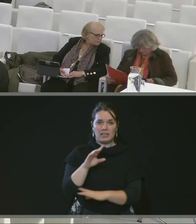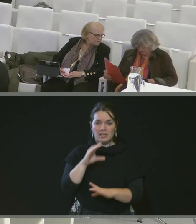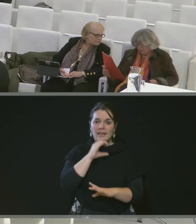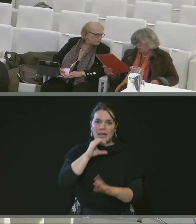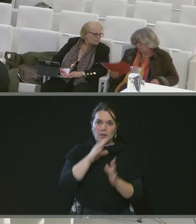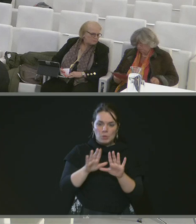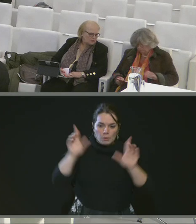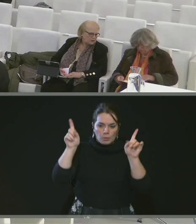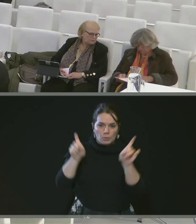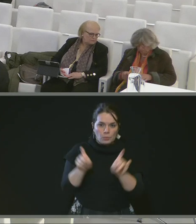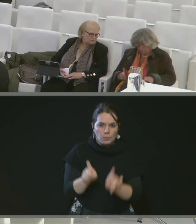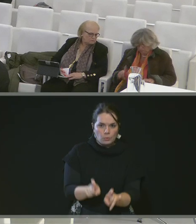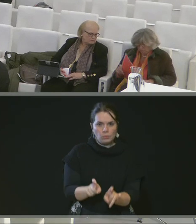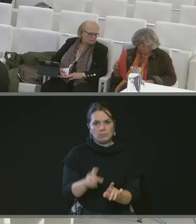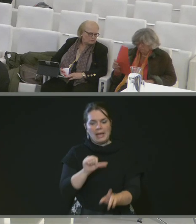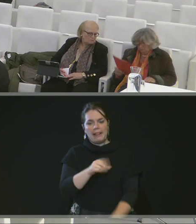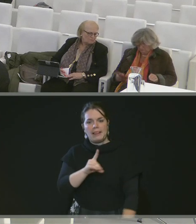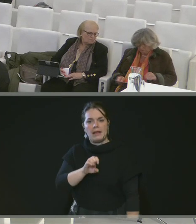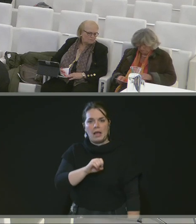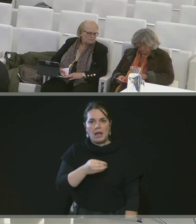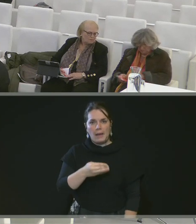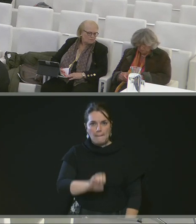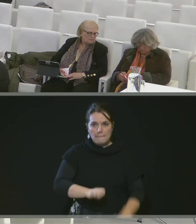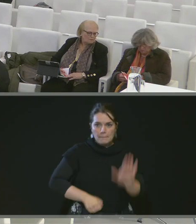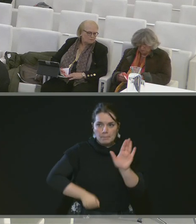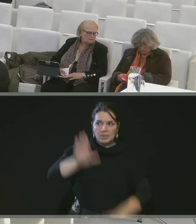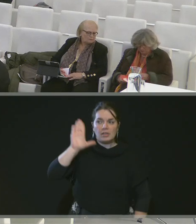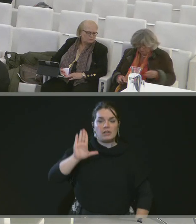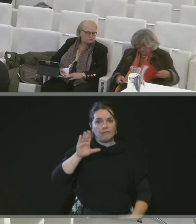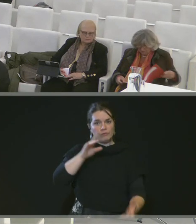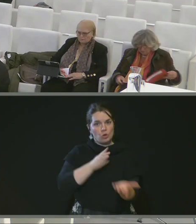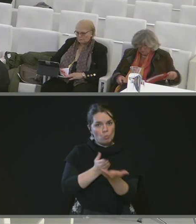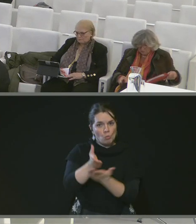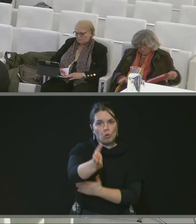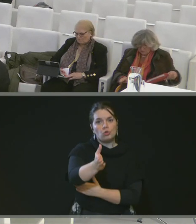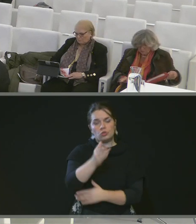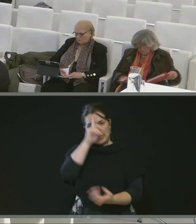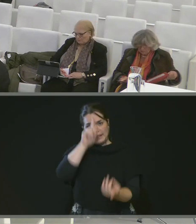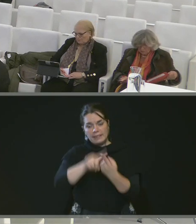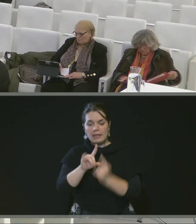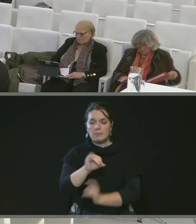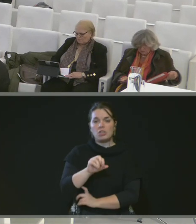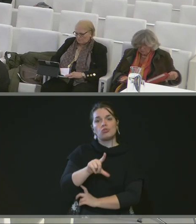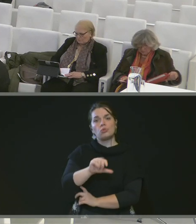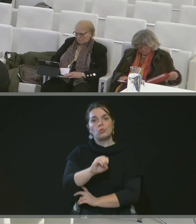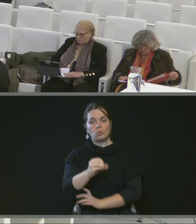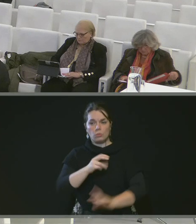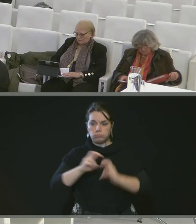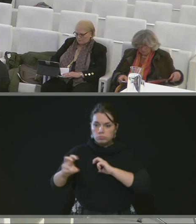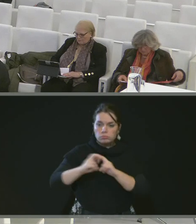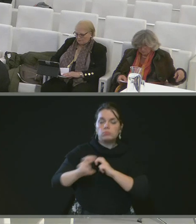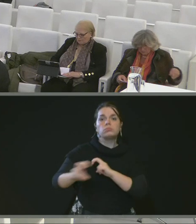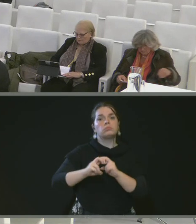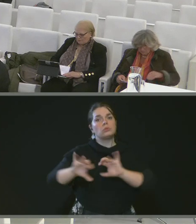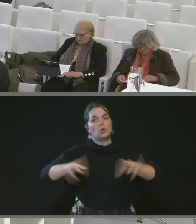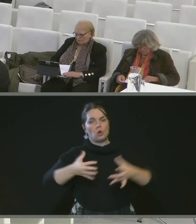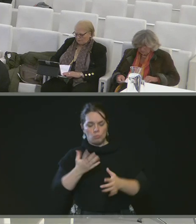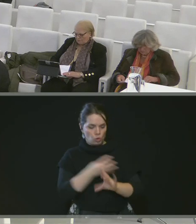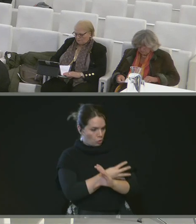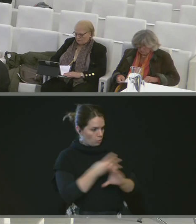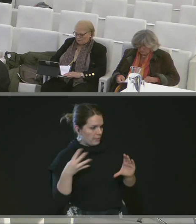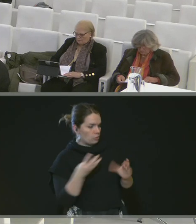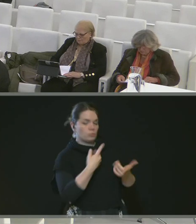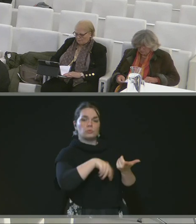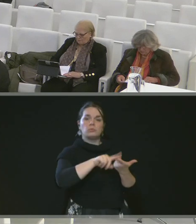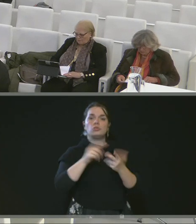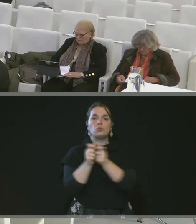projet écosystème territoriaux de mobilité d'hydrogène que la métropole de Rouen et la société Val